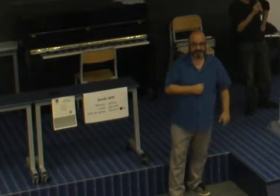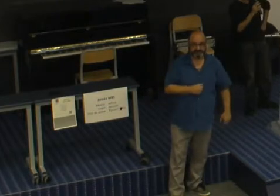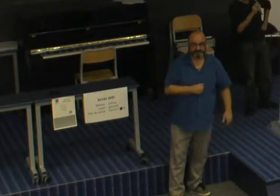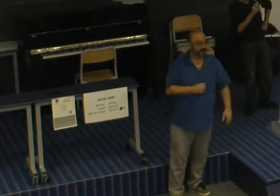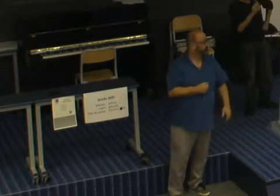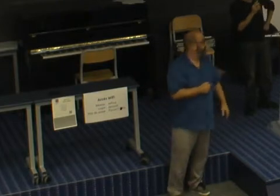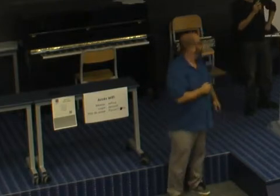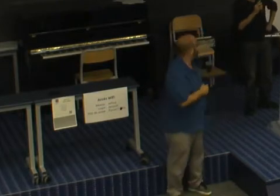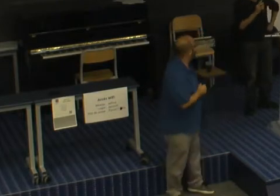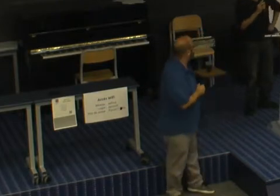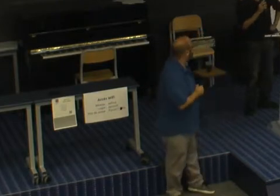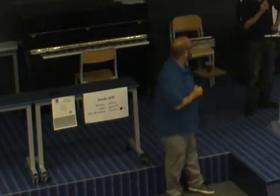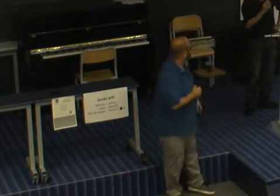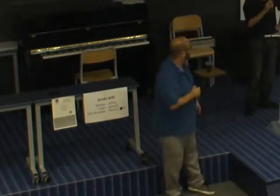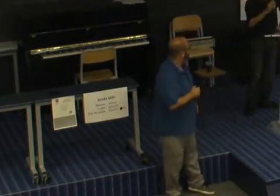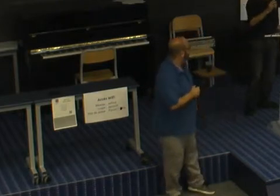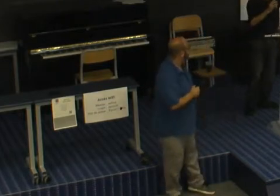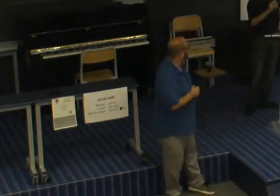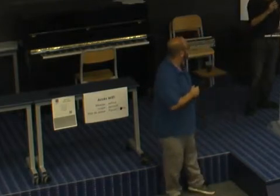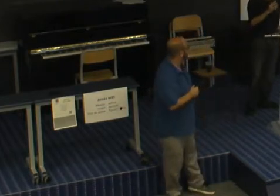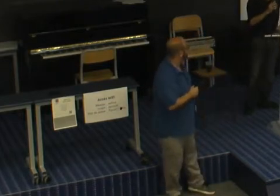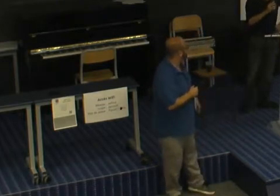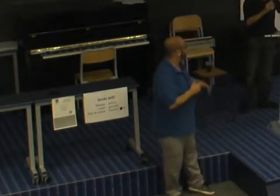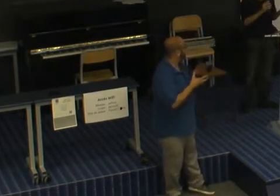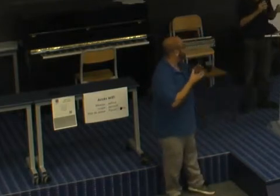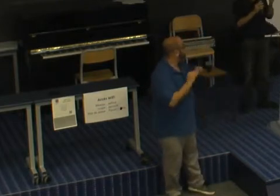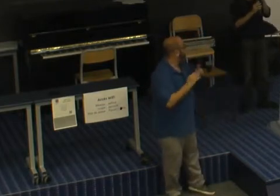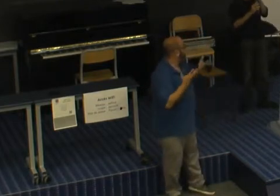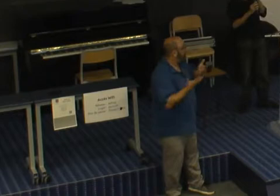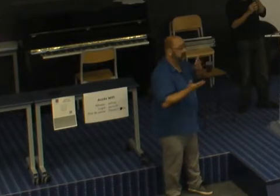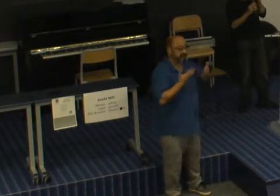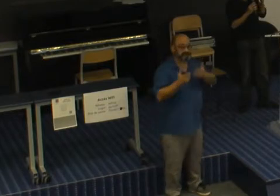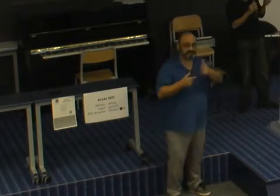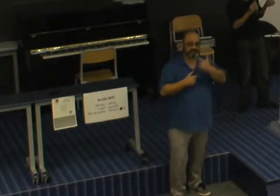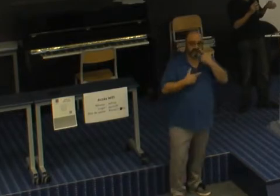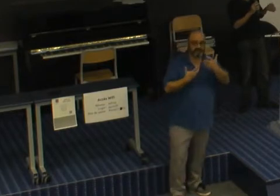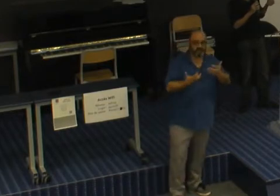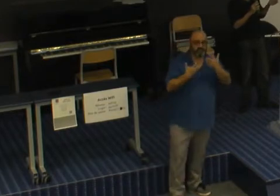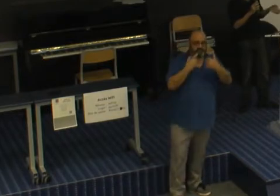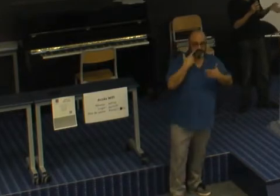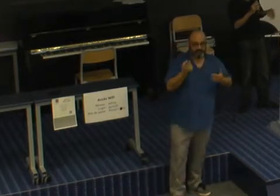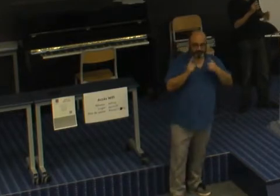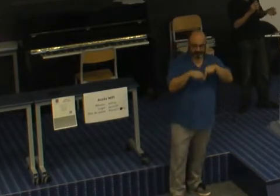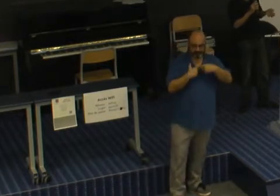Il peut aussi y avoir ce genre de problème, mais l'idée c'est déjà de se poser la question pourquoi il a ça.